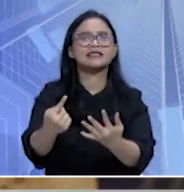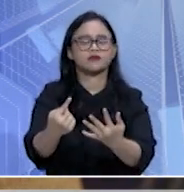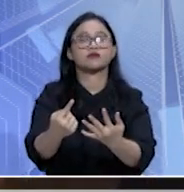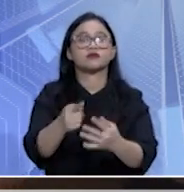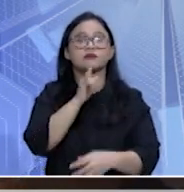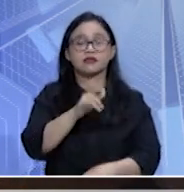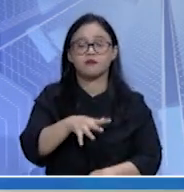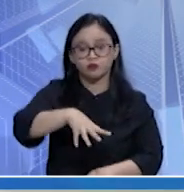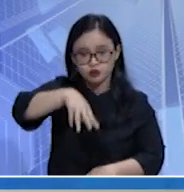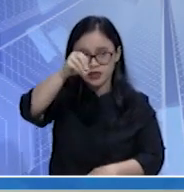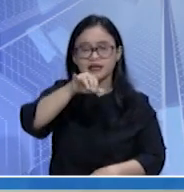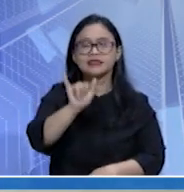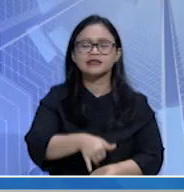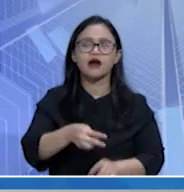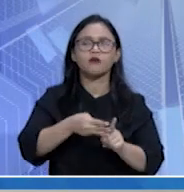prioritas.